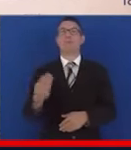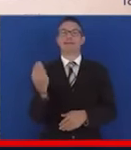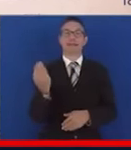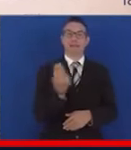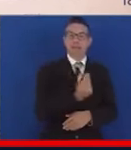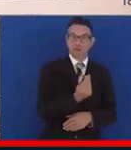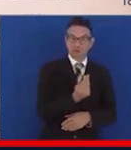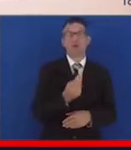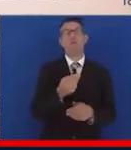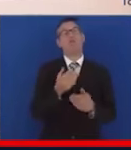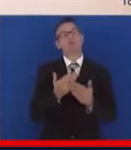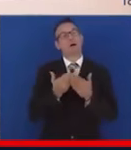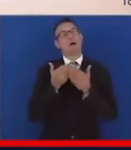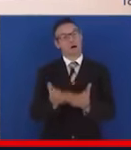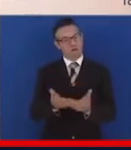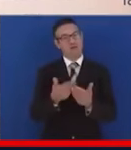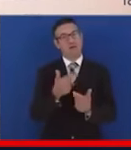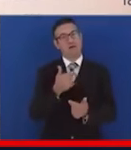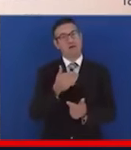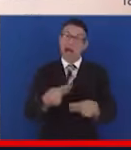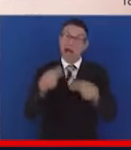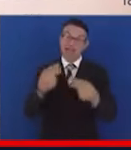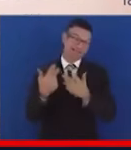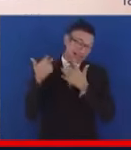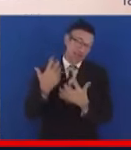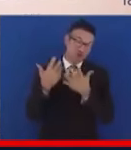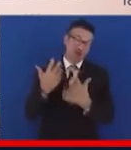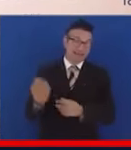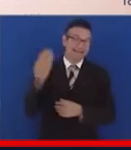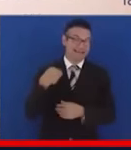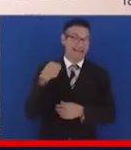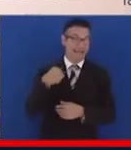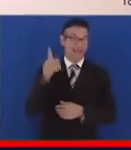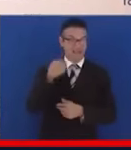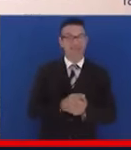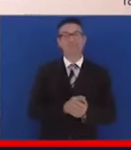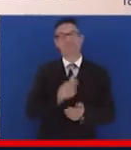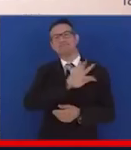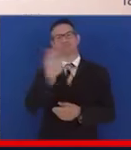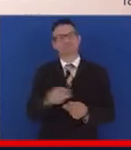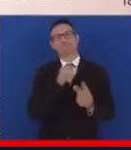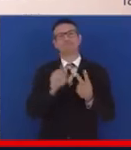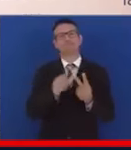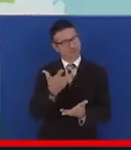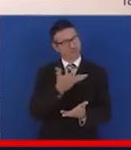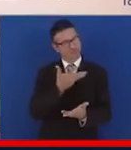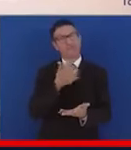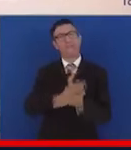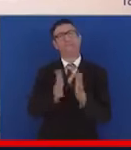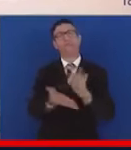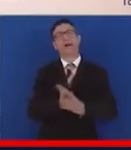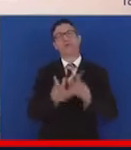velocità e realizzazione di queste opere. L'altra grande trasversale è la Civitavecchia Orte,